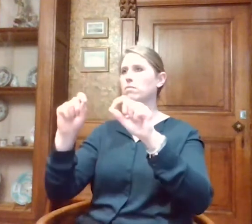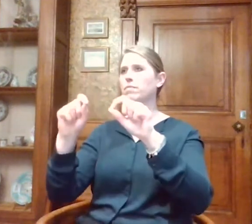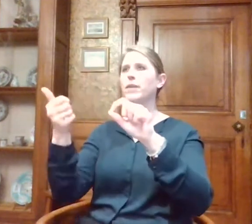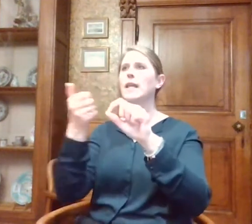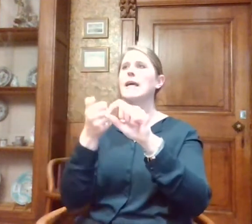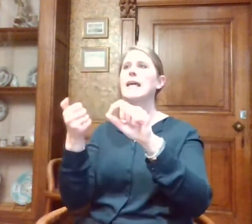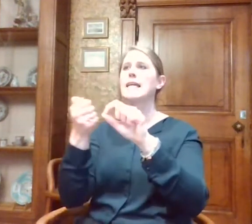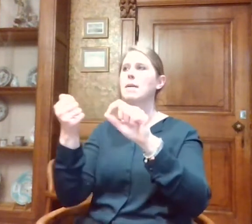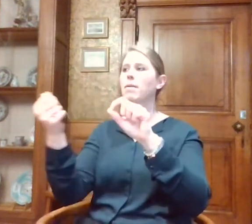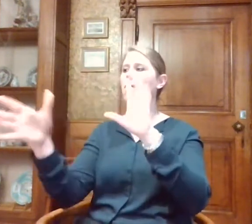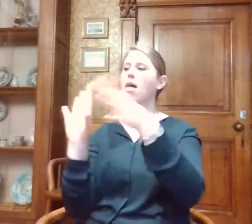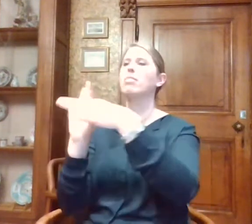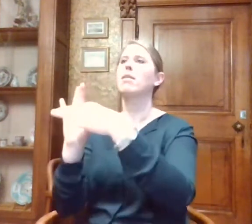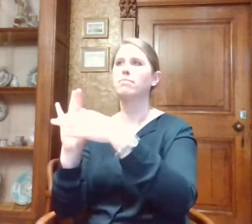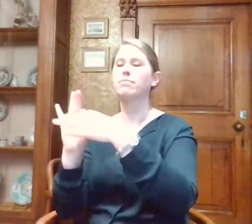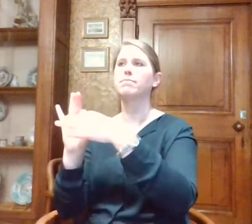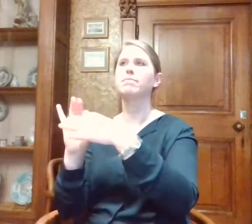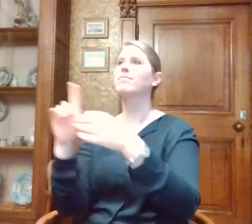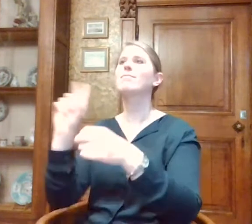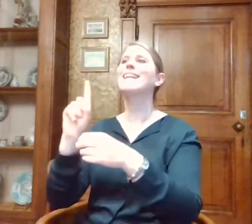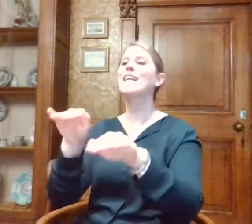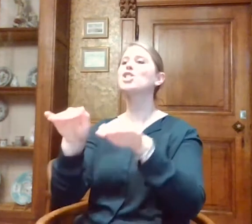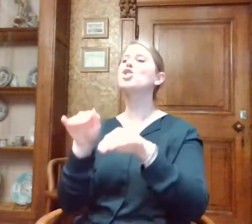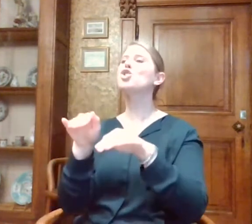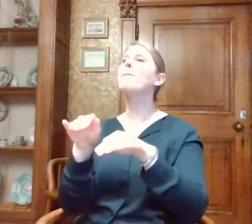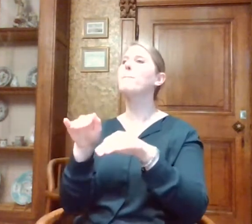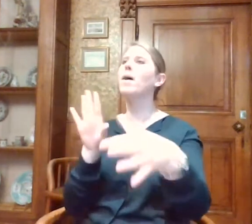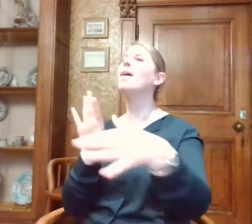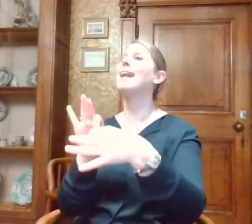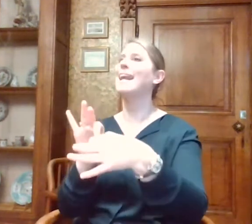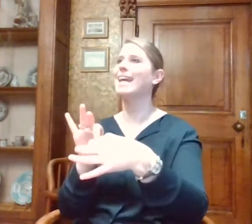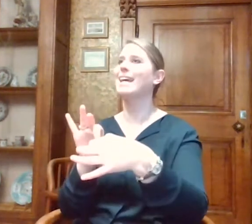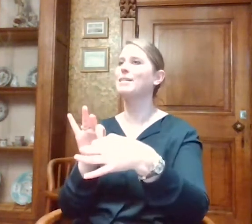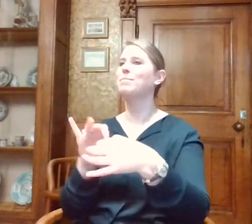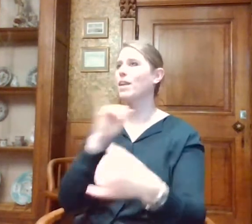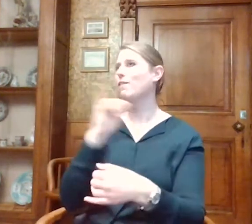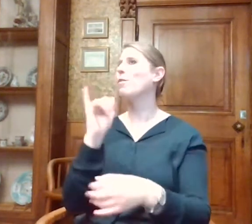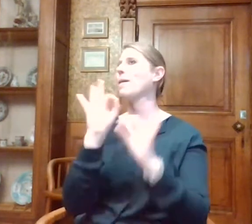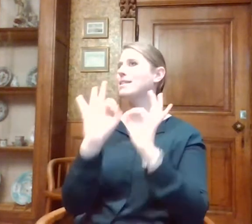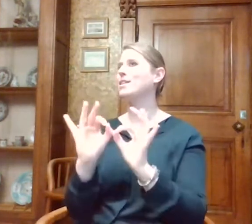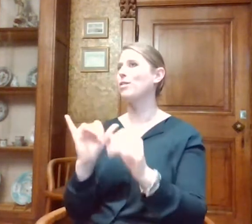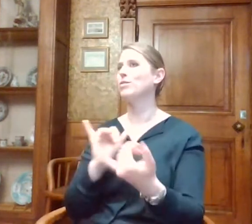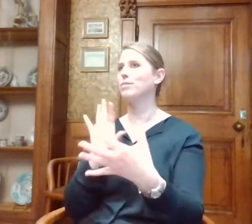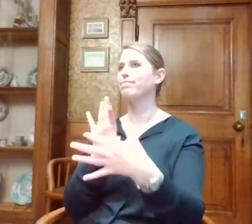de juiste tour afspeelt, vermoet ik. Nee, nee. De juiste stop. De juiste informatie eigenlijk, ja.